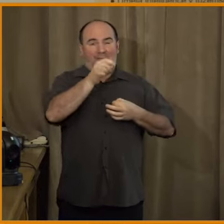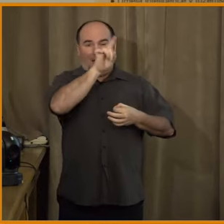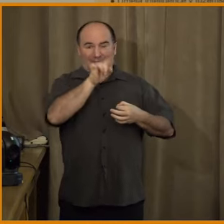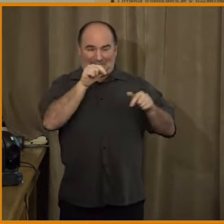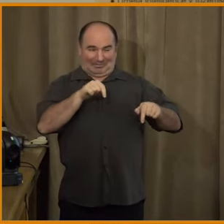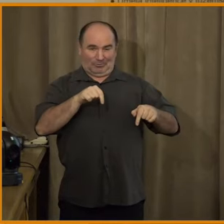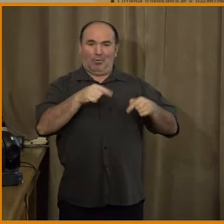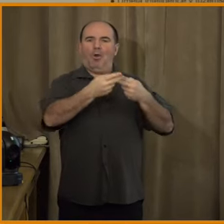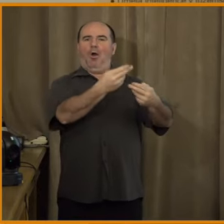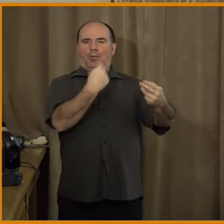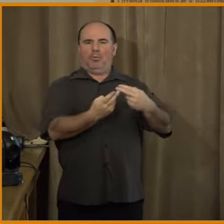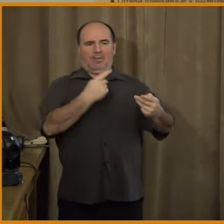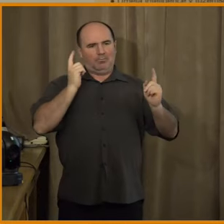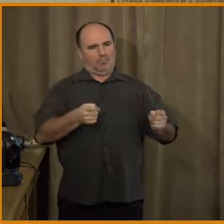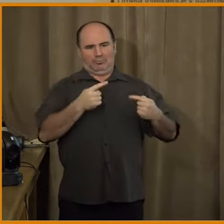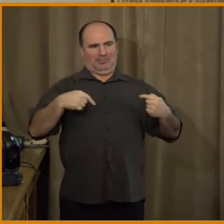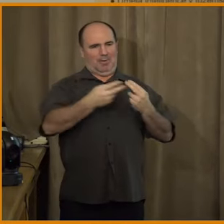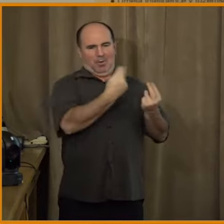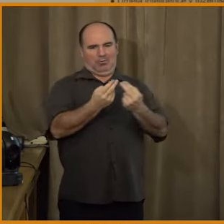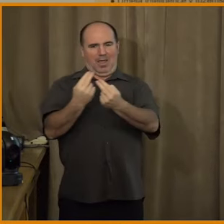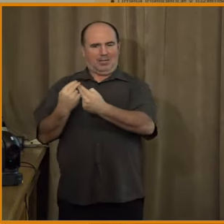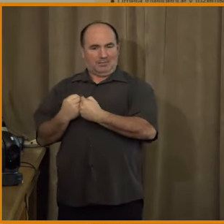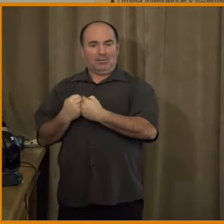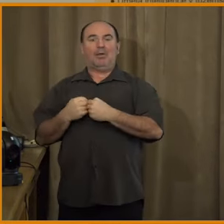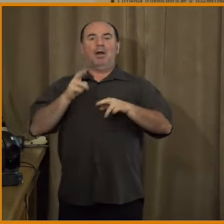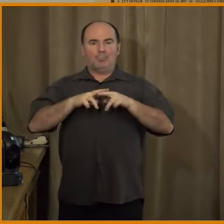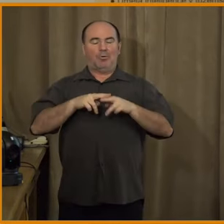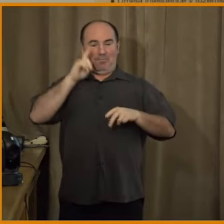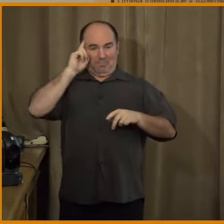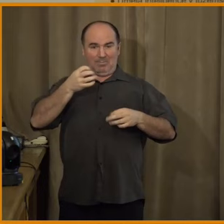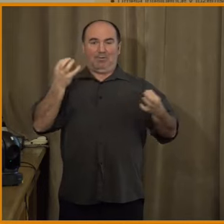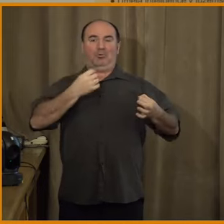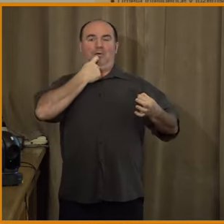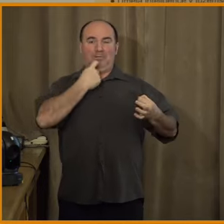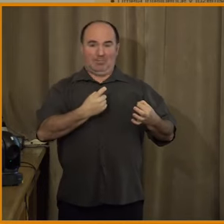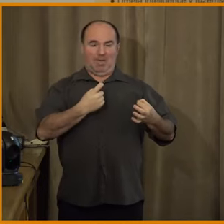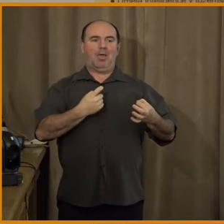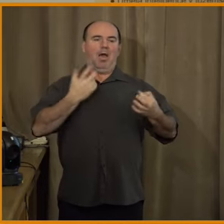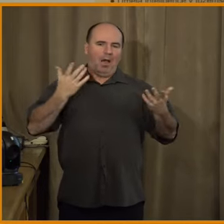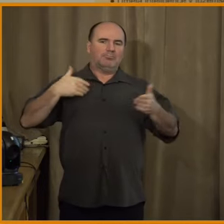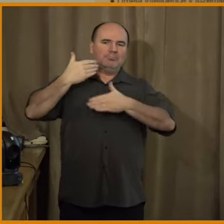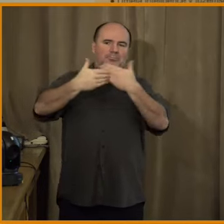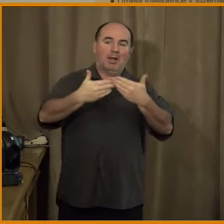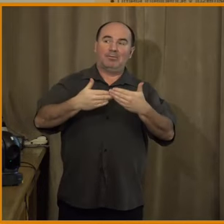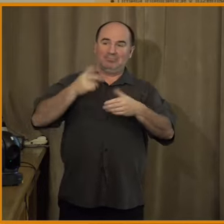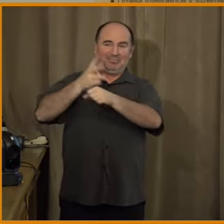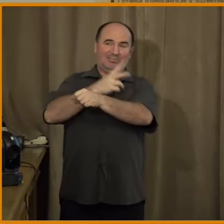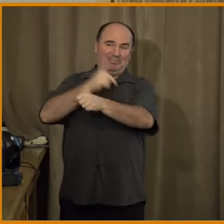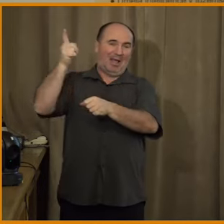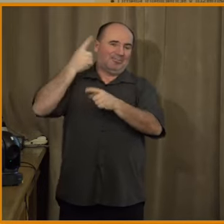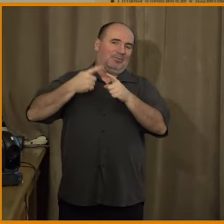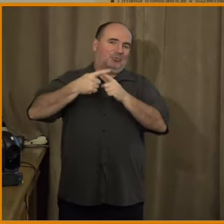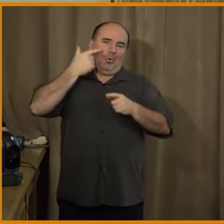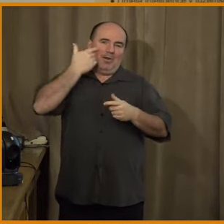co ten stát vymyslí a jsem ten člověk s tou domnívám se zdravou nedůvěrou v ty zákroky. Takže já si